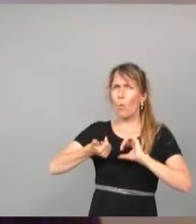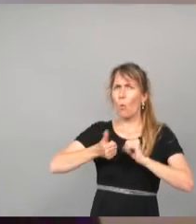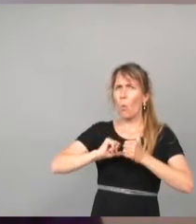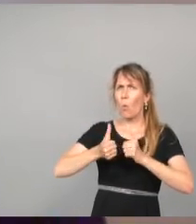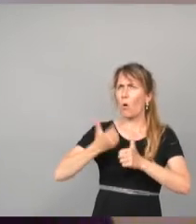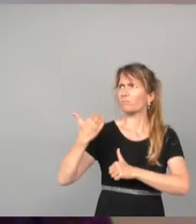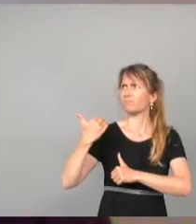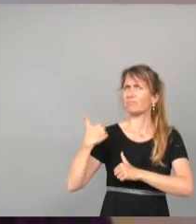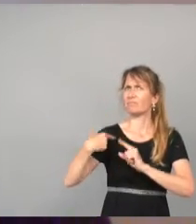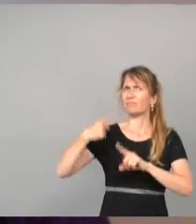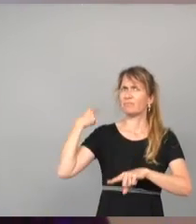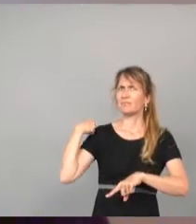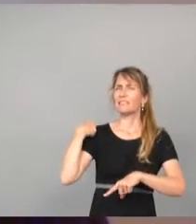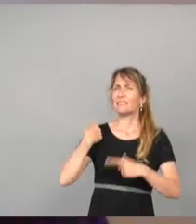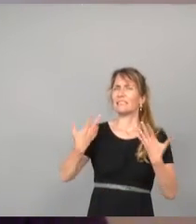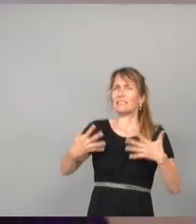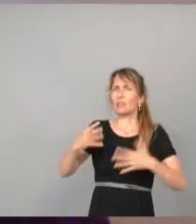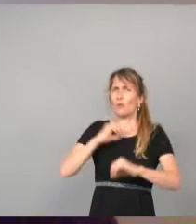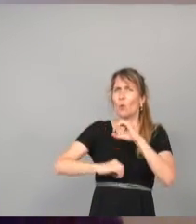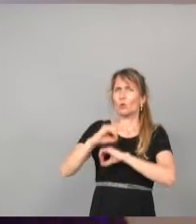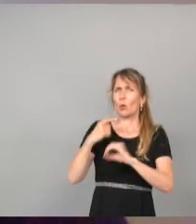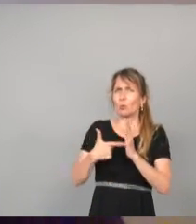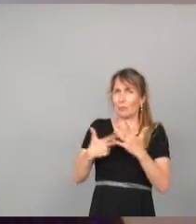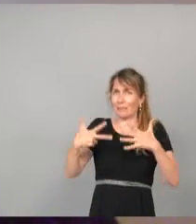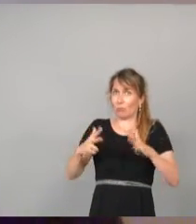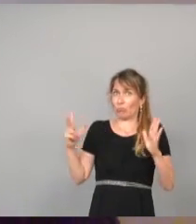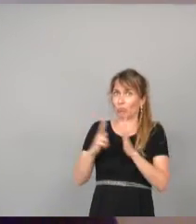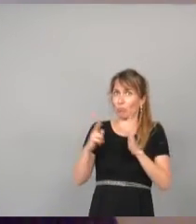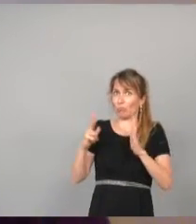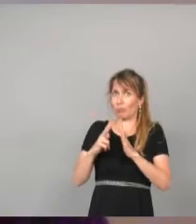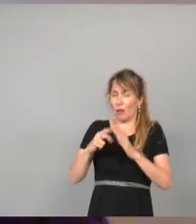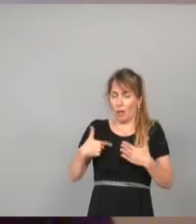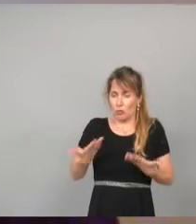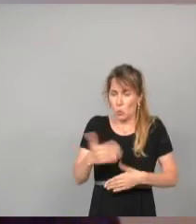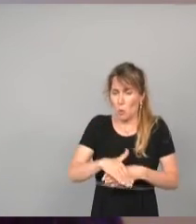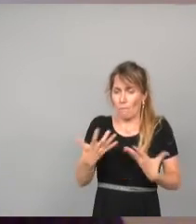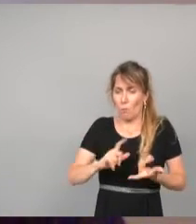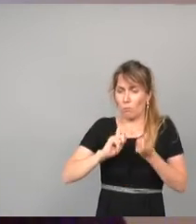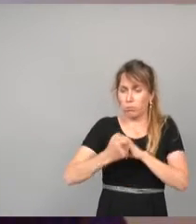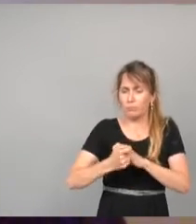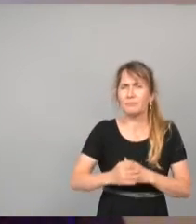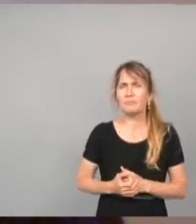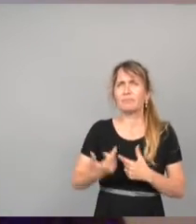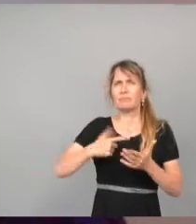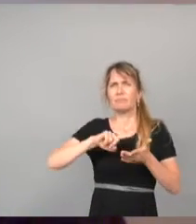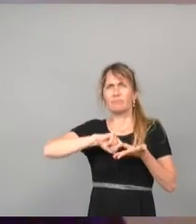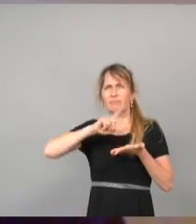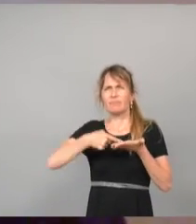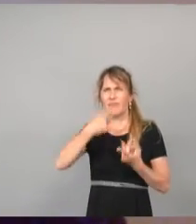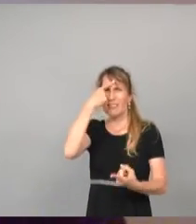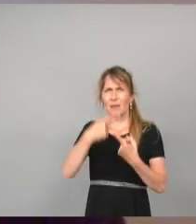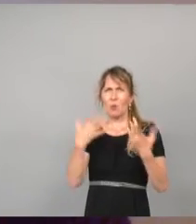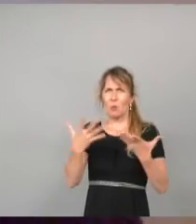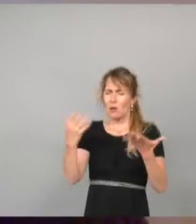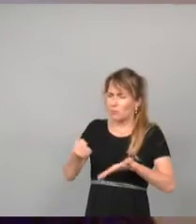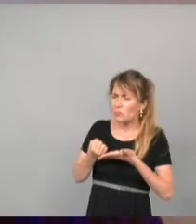'unanimité le 19 octobre 2018. Ce fonds de concours était lié au plan de soutien en investissement en faveur des projets